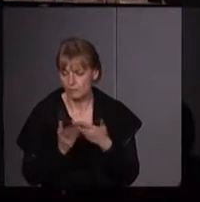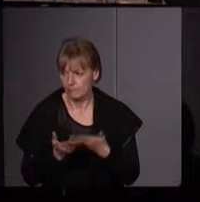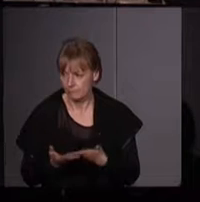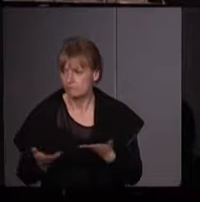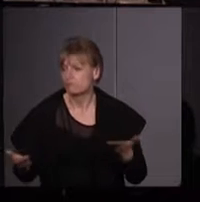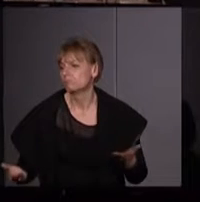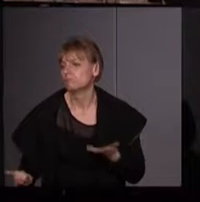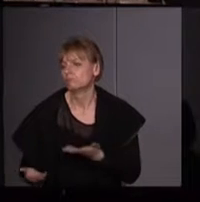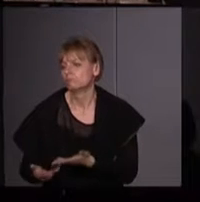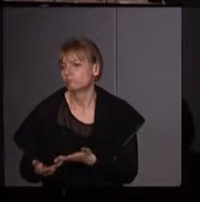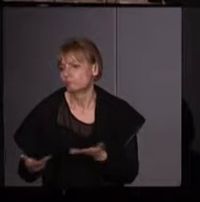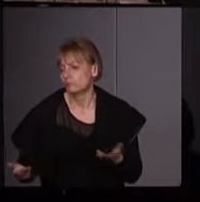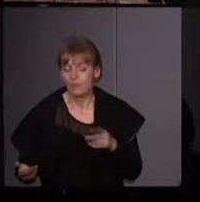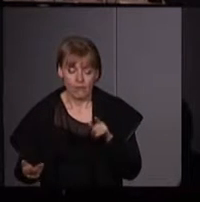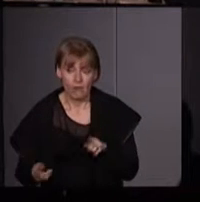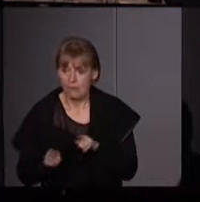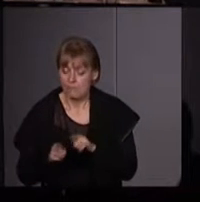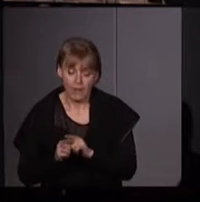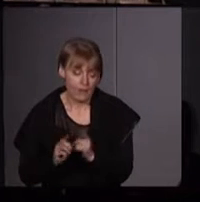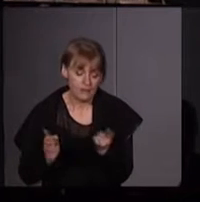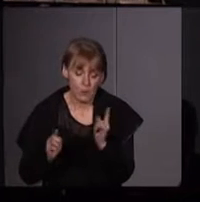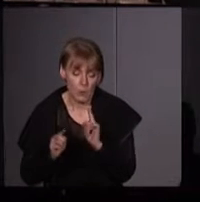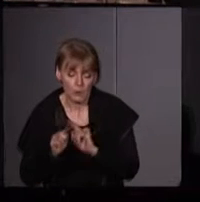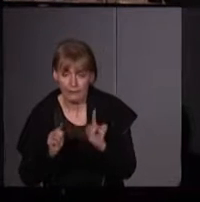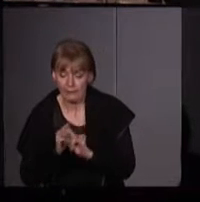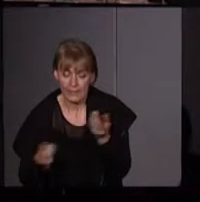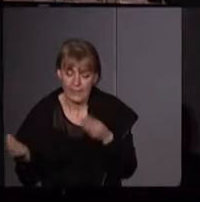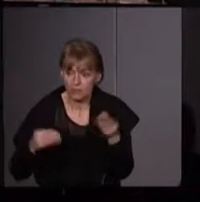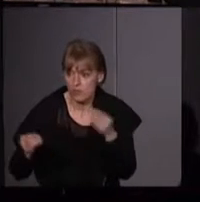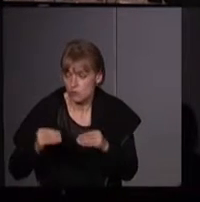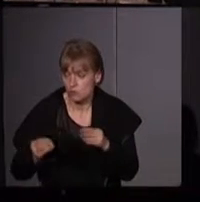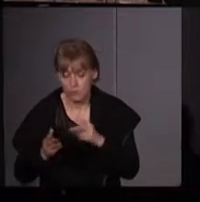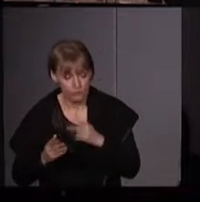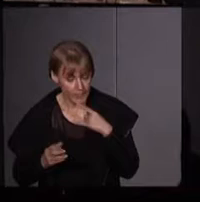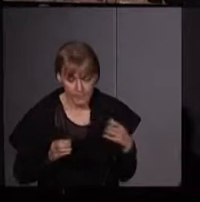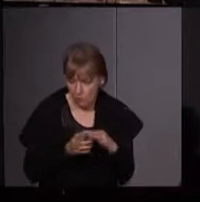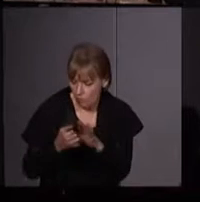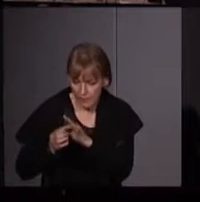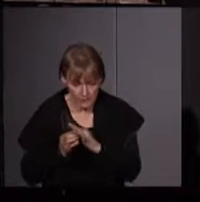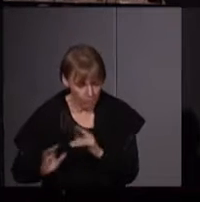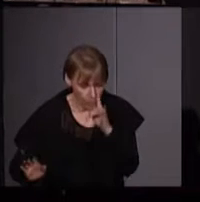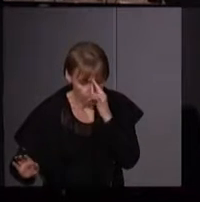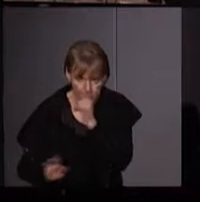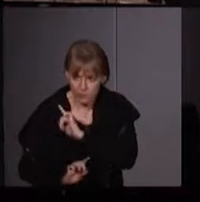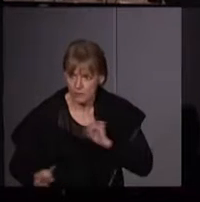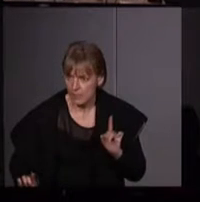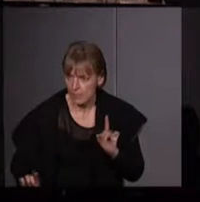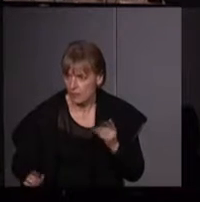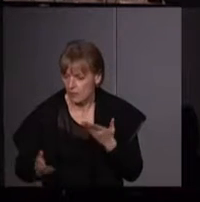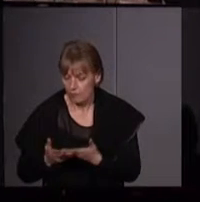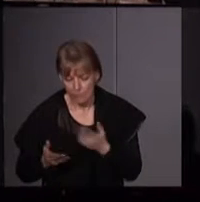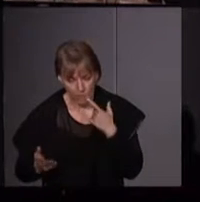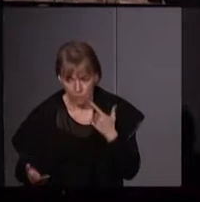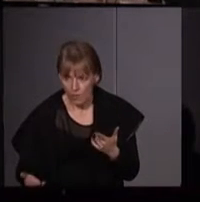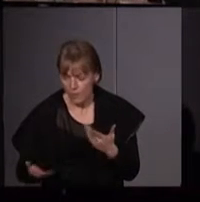Alors, je pourrais évidemment commenter dans tous les sens. On peut parler des coalitions inattendues qui ont eu lieu là, la